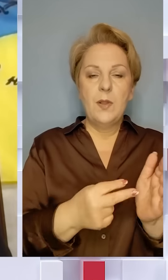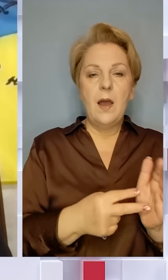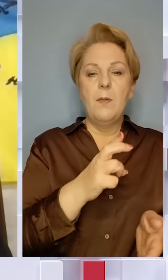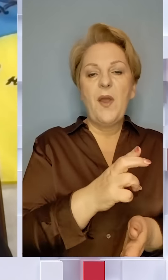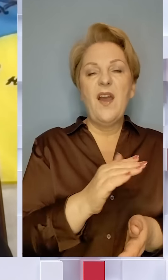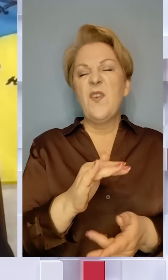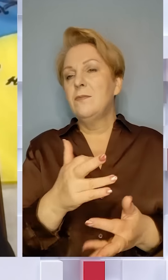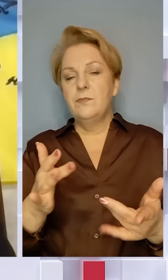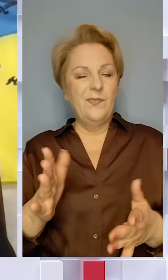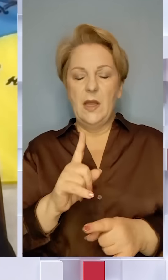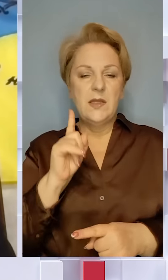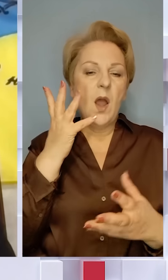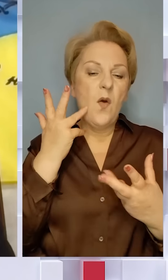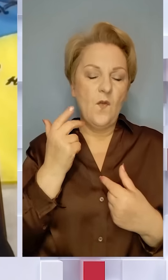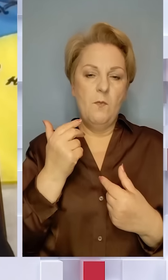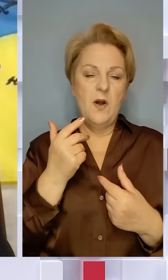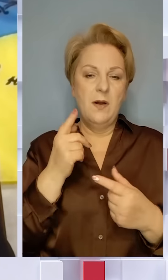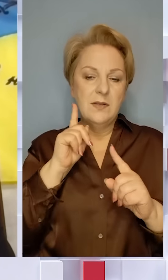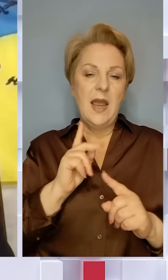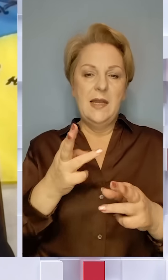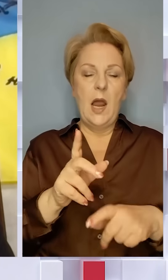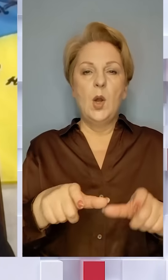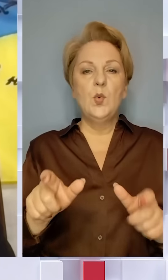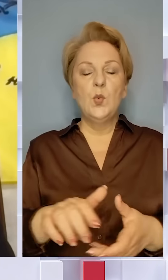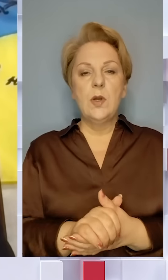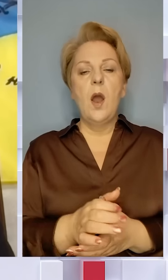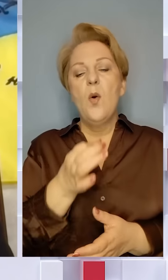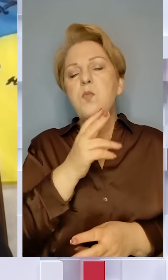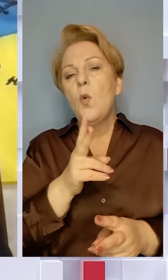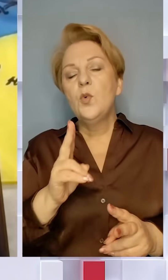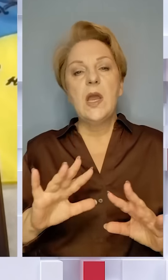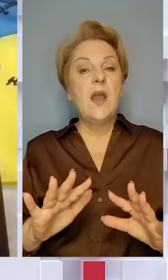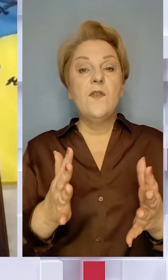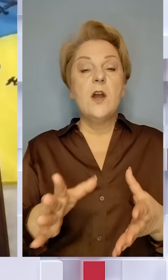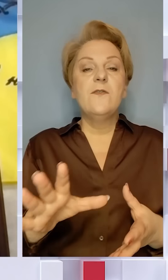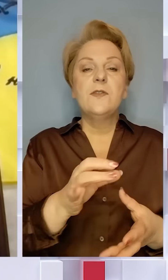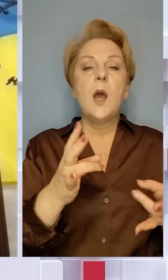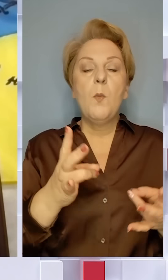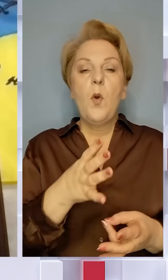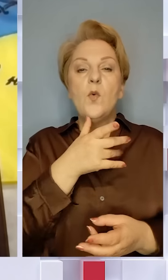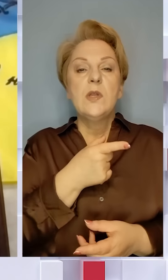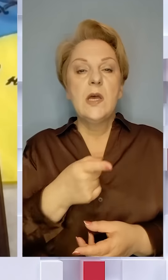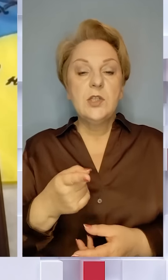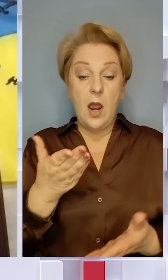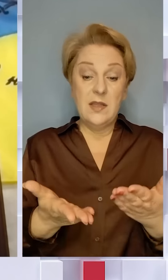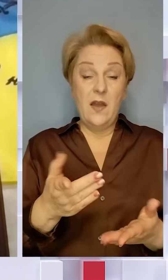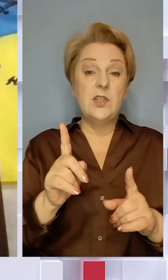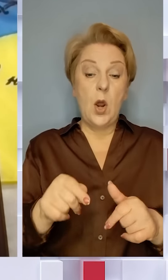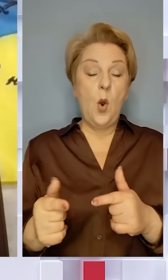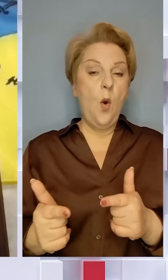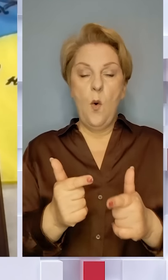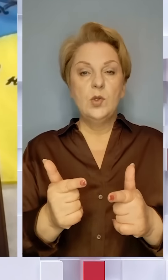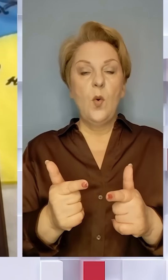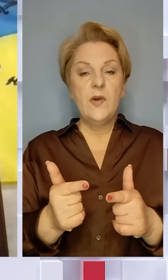некомфортні для людей, тому що в будь-якому випадку на все потрібен час. Навіть якщо в нас готові